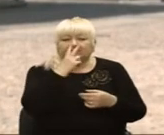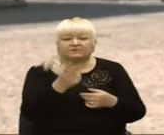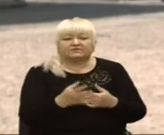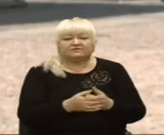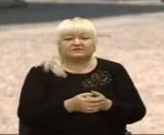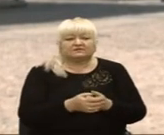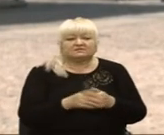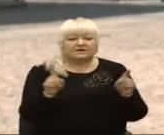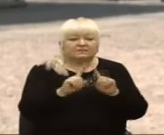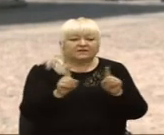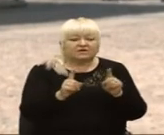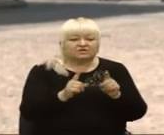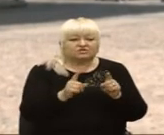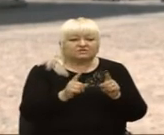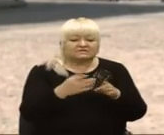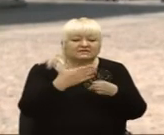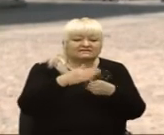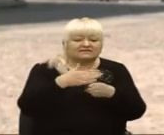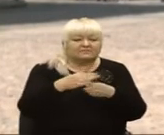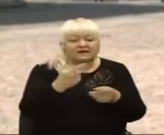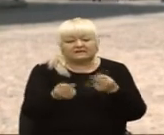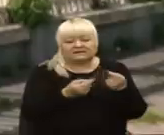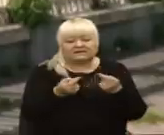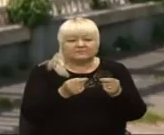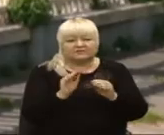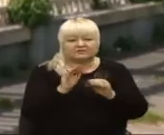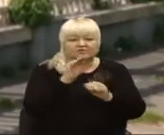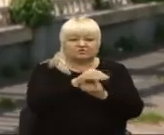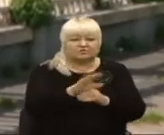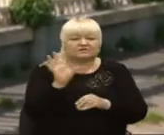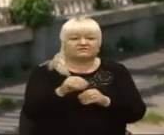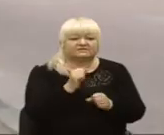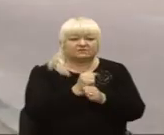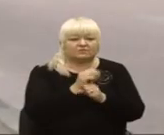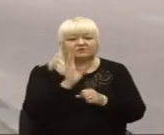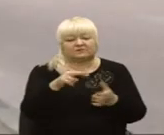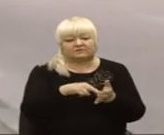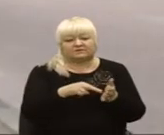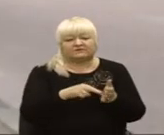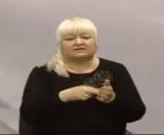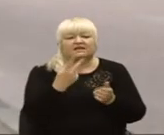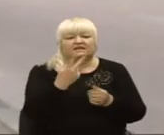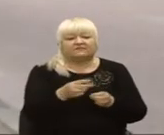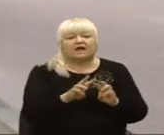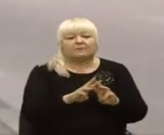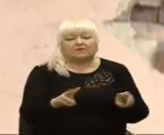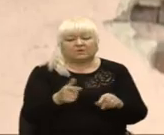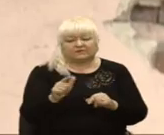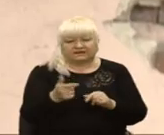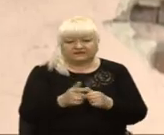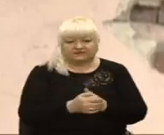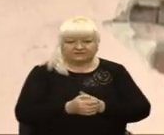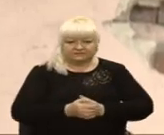елементи треба буде знімати, реставрувати, деякі елементи потрібно буде доштоковувати. Усі роботи вартуватимуть майже 2 мільйони гривень.